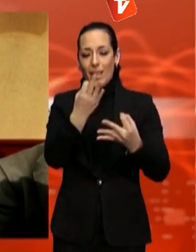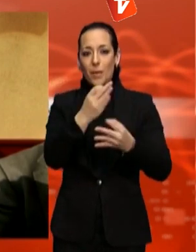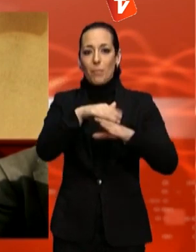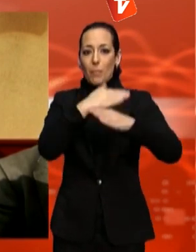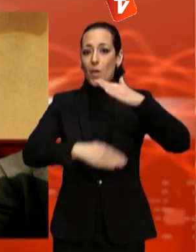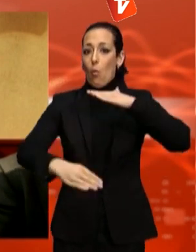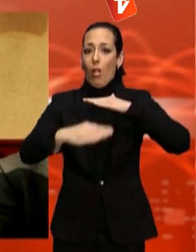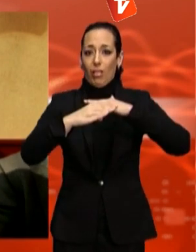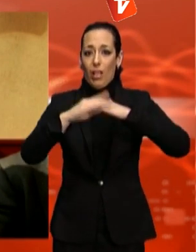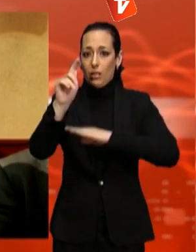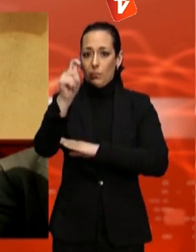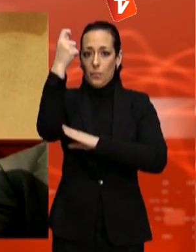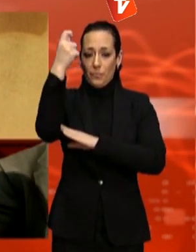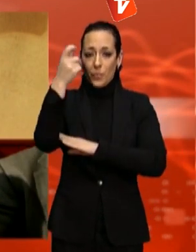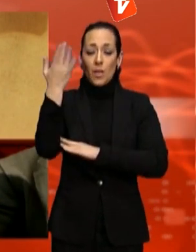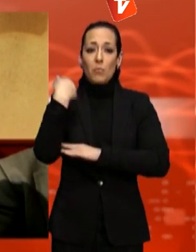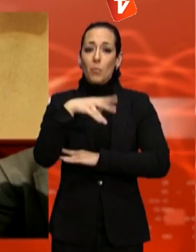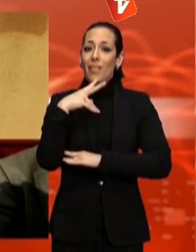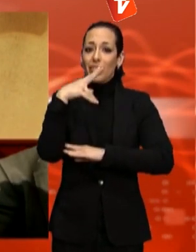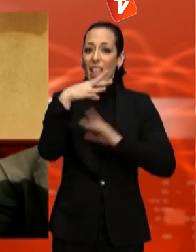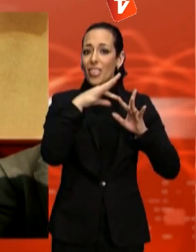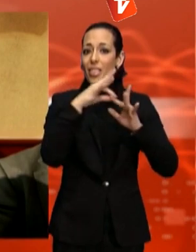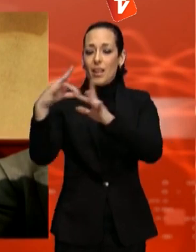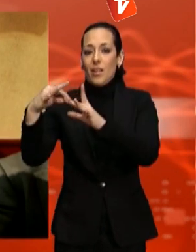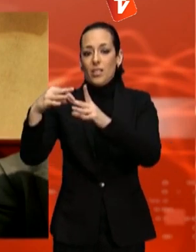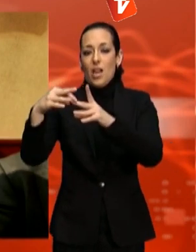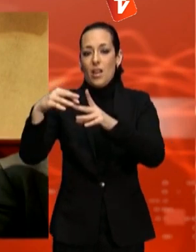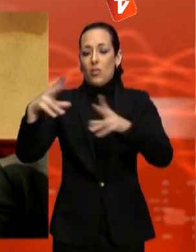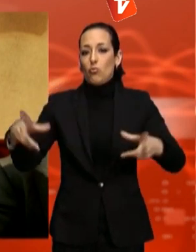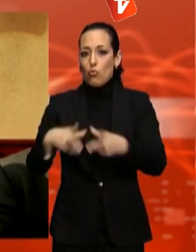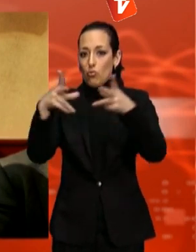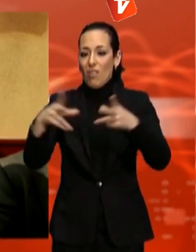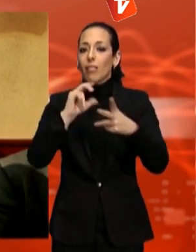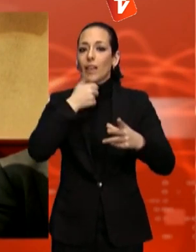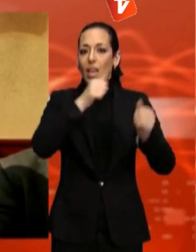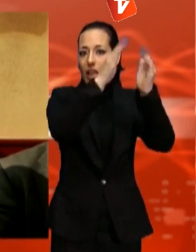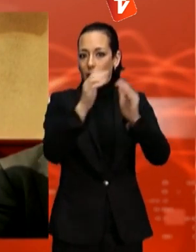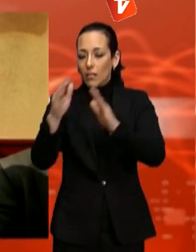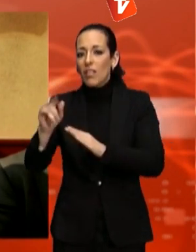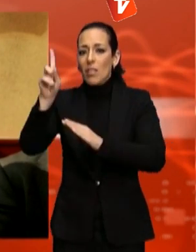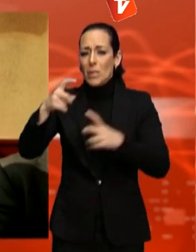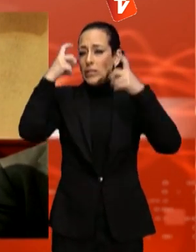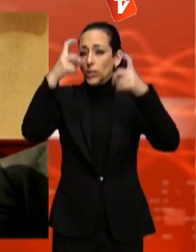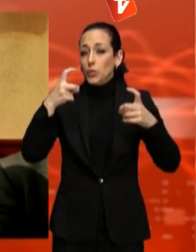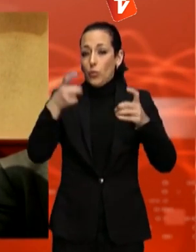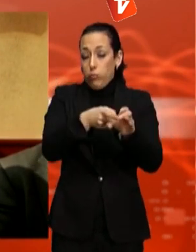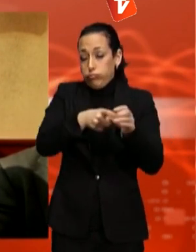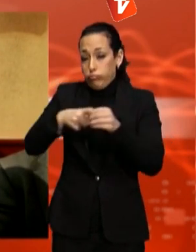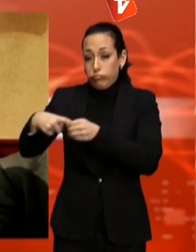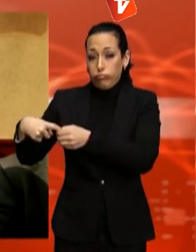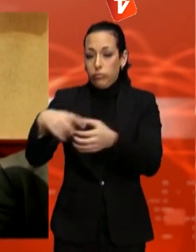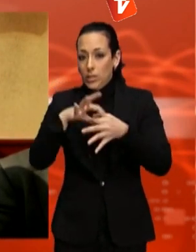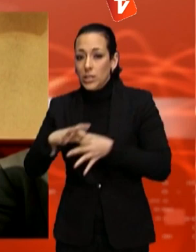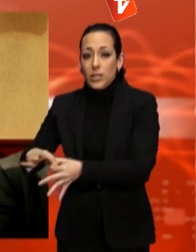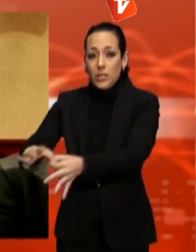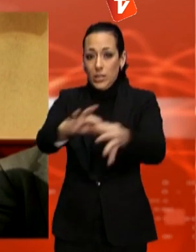tant, el que deia, solidaritat, lideratge social de les entitats, innovació, igualtat, suma d'esforços, en definitiva, això és el que en uns moments com els que